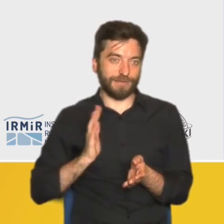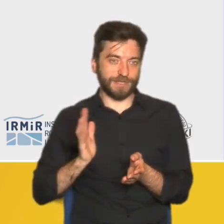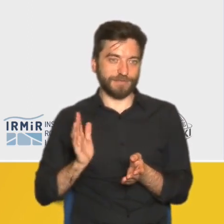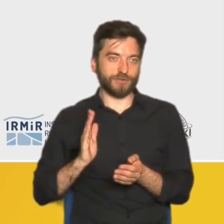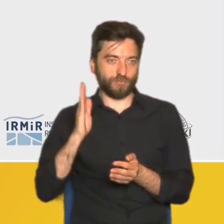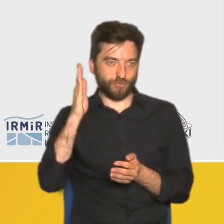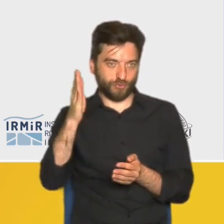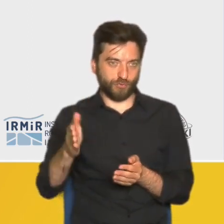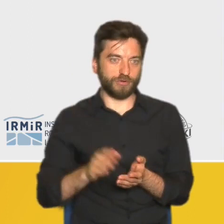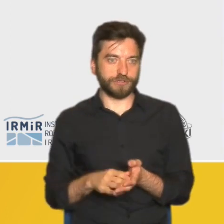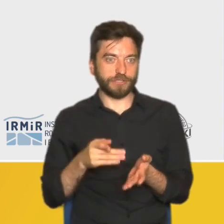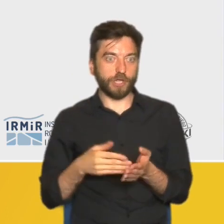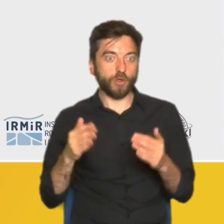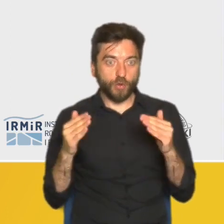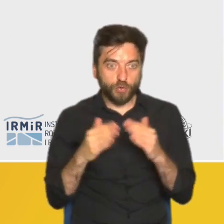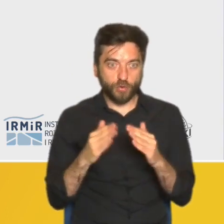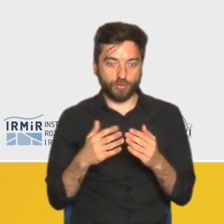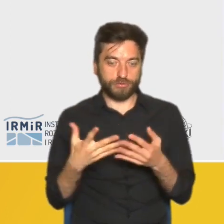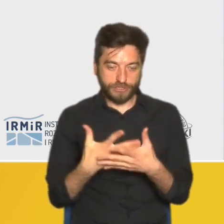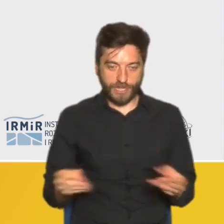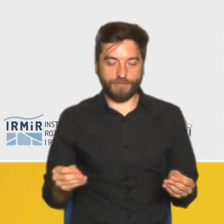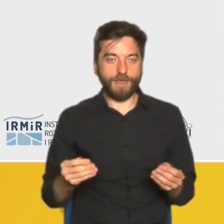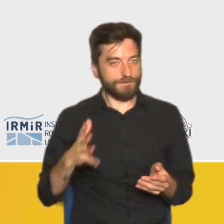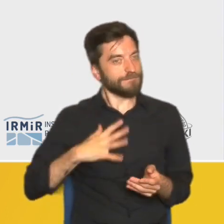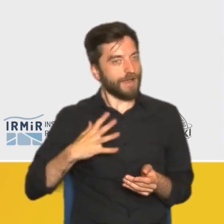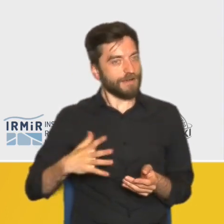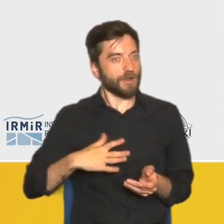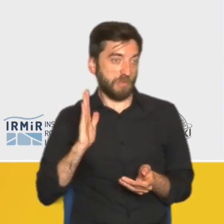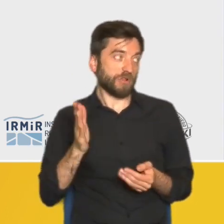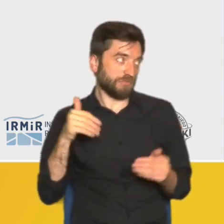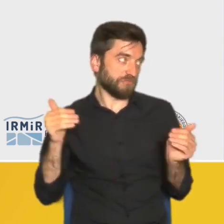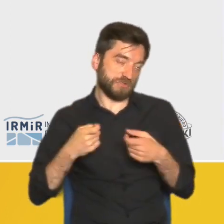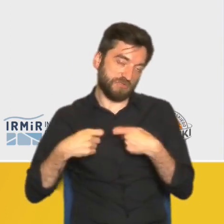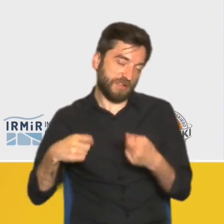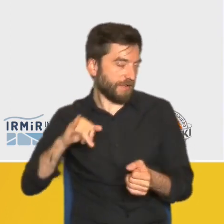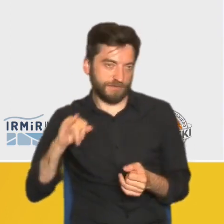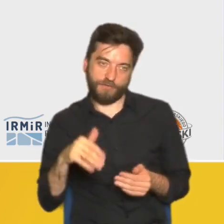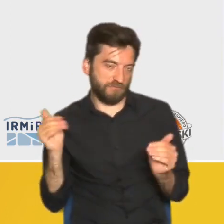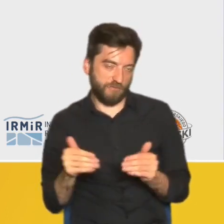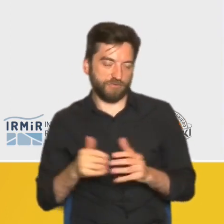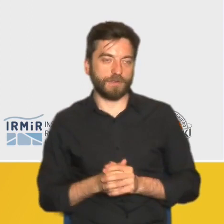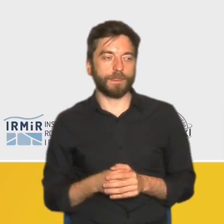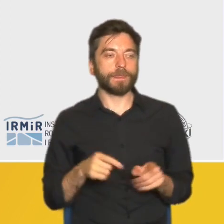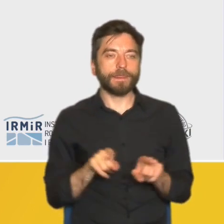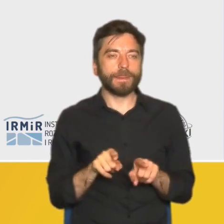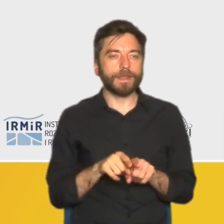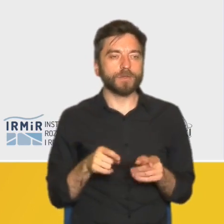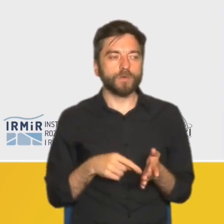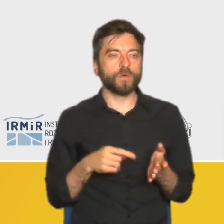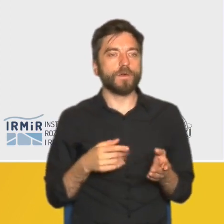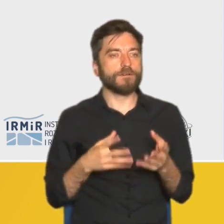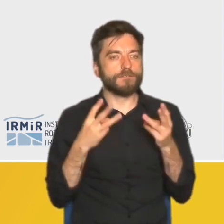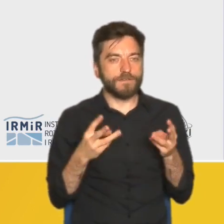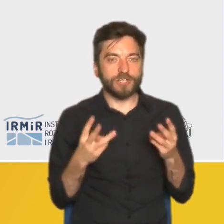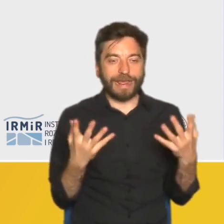przyszłość. Nieruchomość jest coś warta, najwyżej ją sprzedamy. W kontekście suburbanizacji pojawiły się też mocne wątki integracji